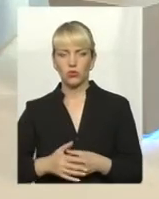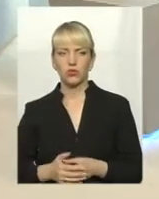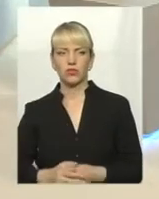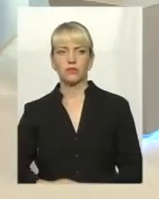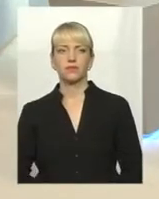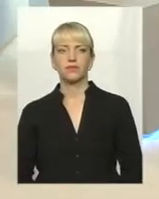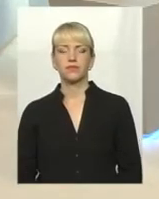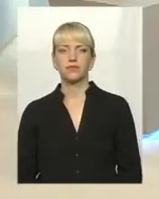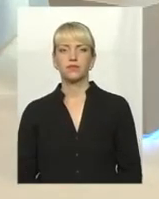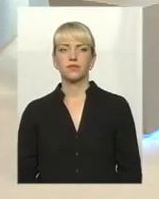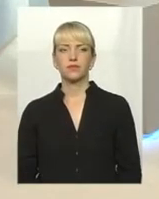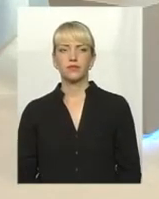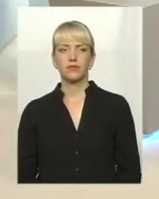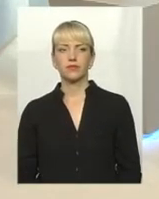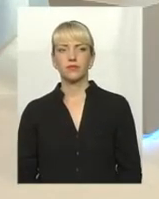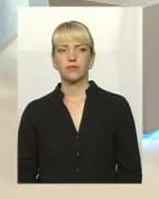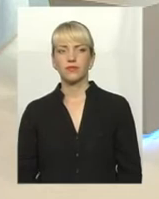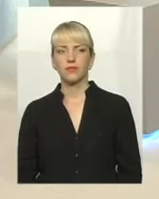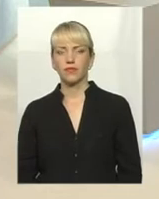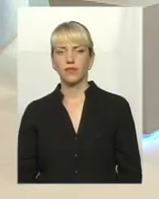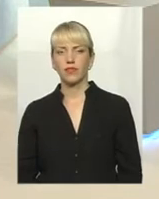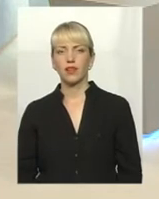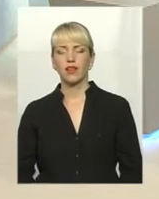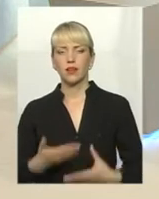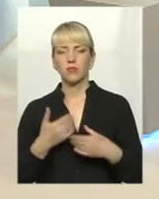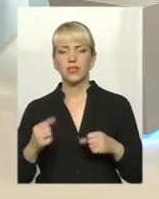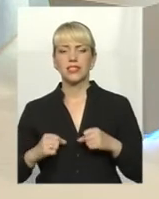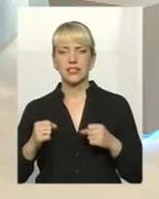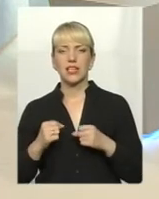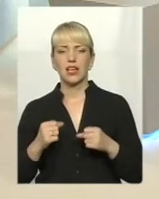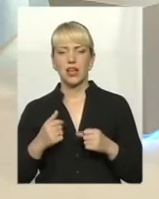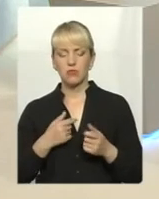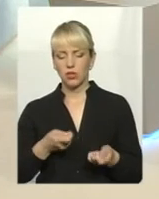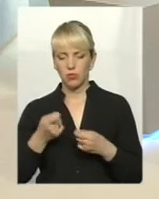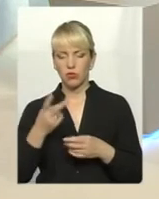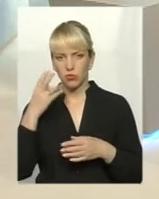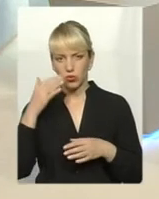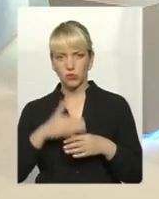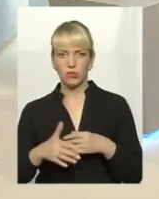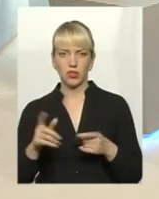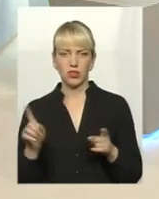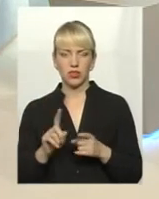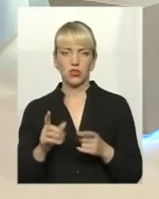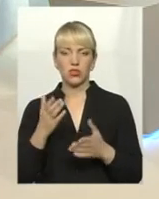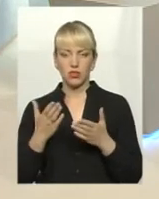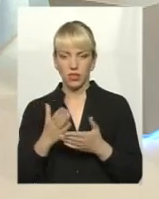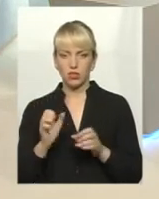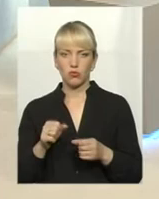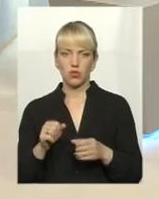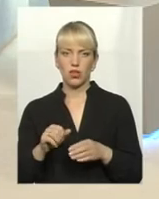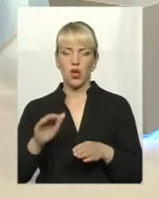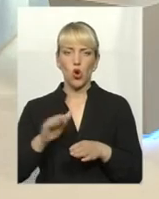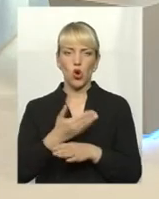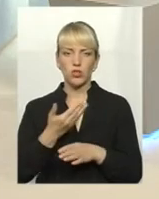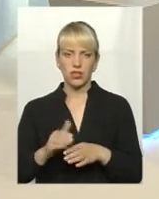підняти ті мішок теж важко. То просто ми стараємося вам допомогти, то, будь ласка, до розуміння відністіться до цього і, будь ласка, якщо є можливість розділити.